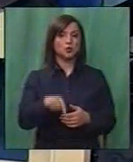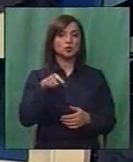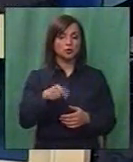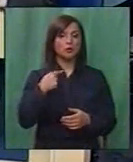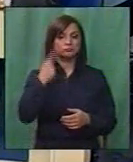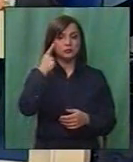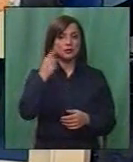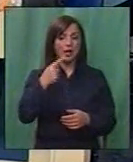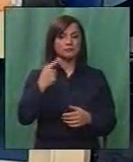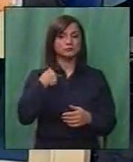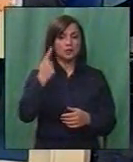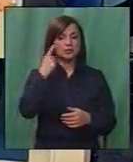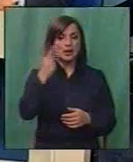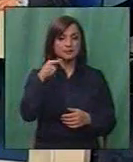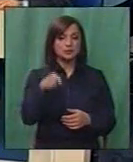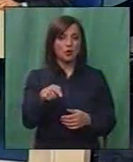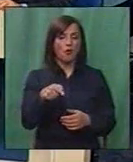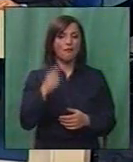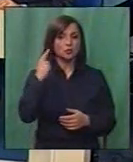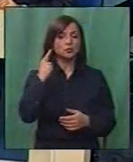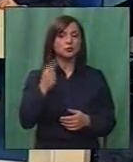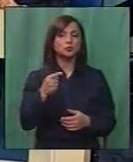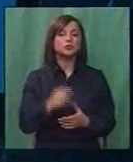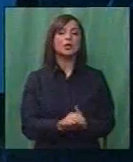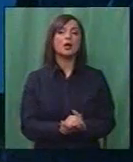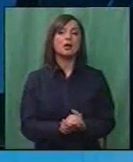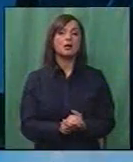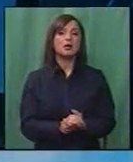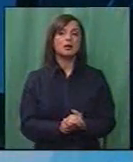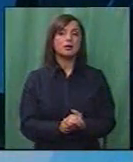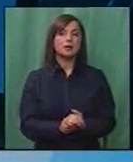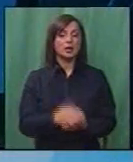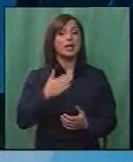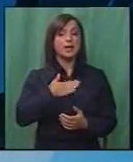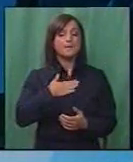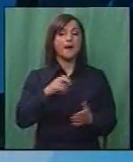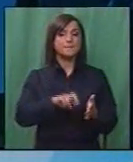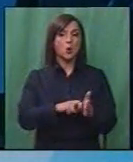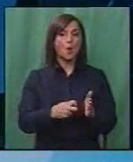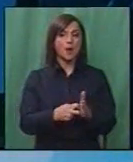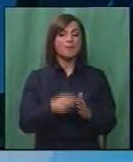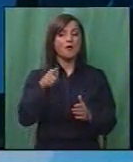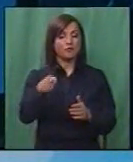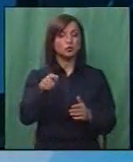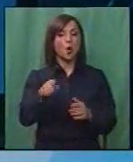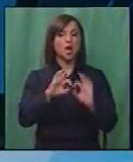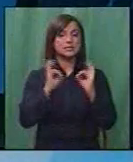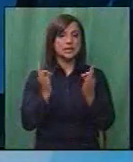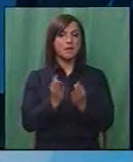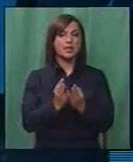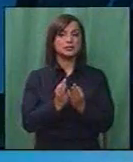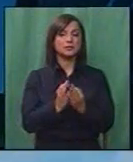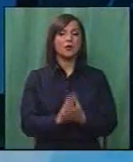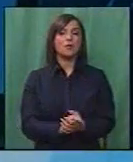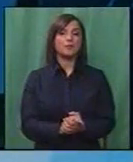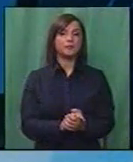сознанија, дека има проблеми во тоа семејство,